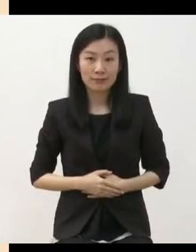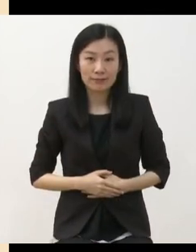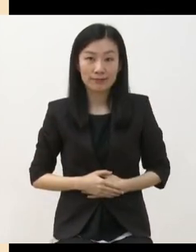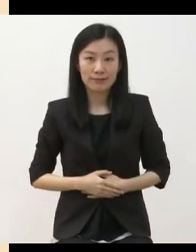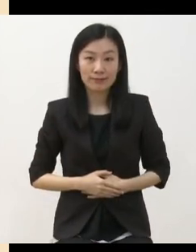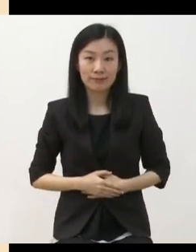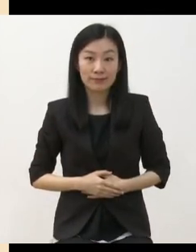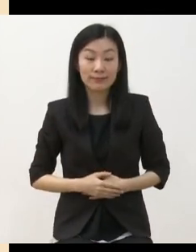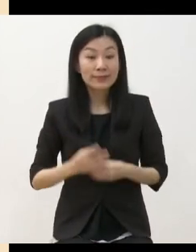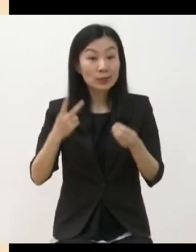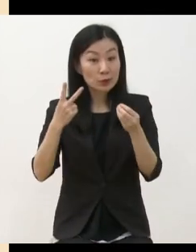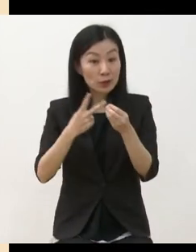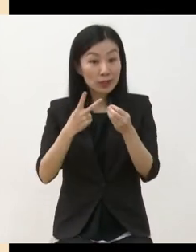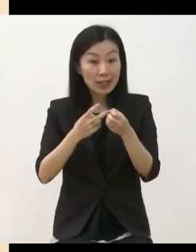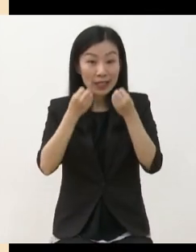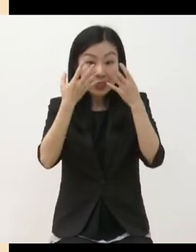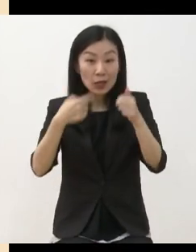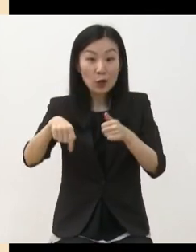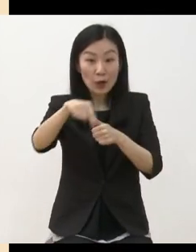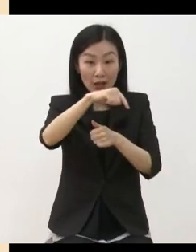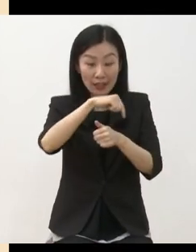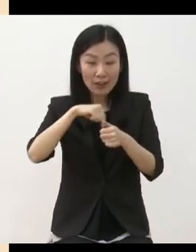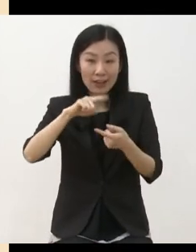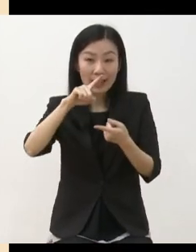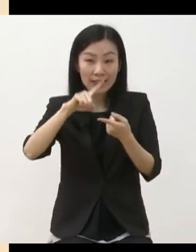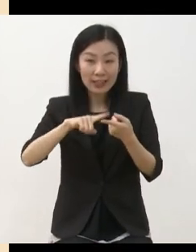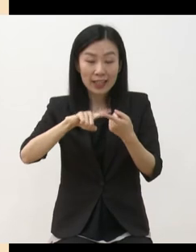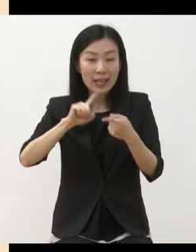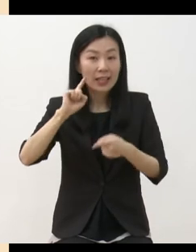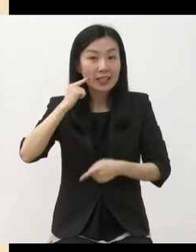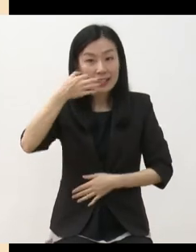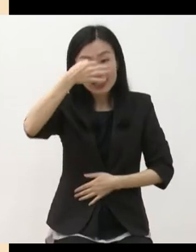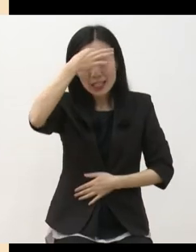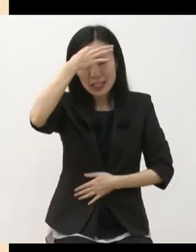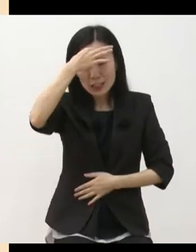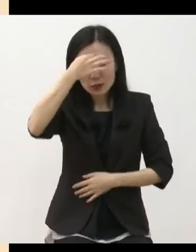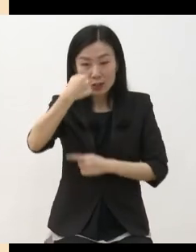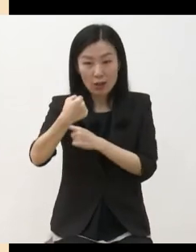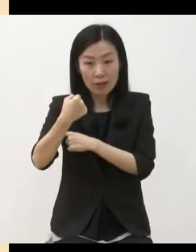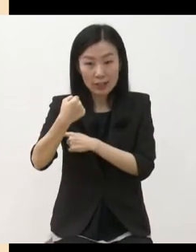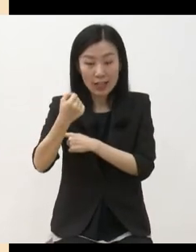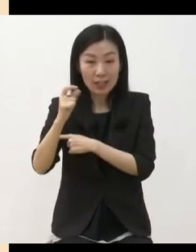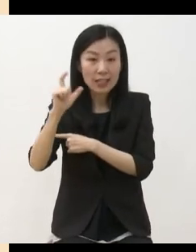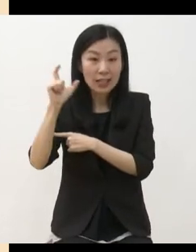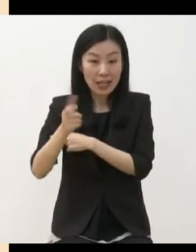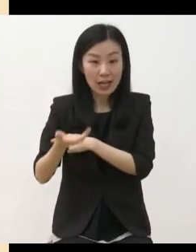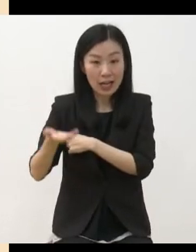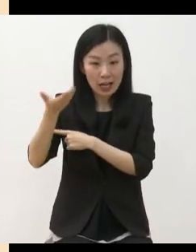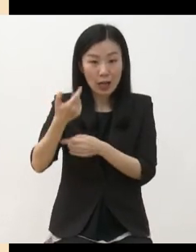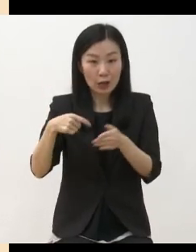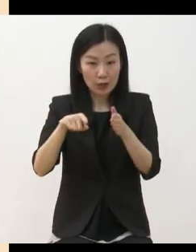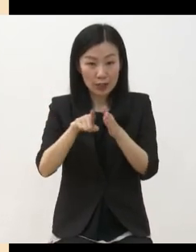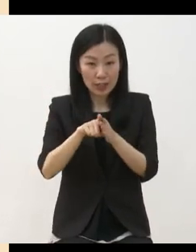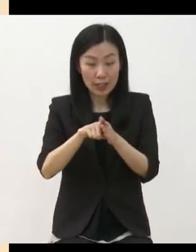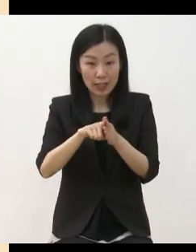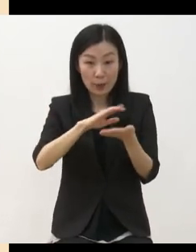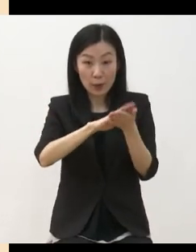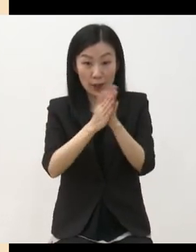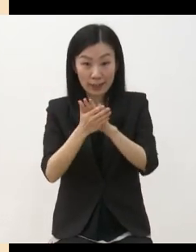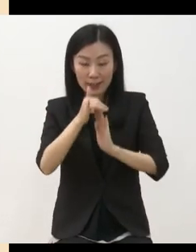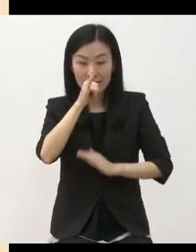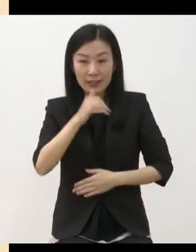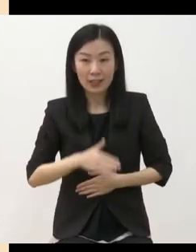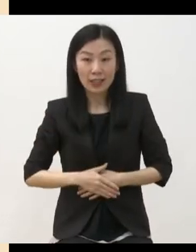두 번째, 새로운 환경에 대한 예술 역량 강화를 할 수 있도록 사업을 다변화합니다 첫 번째로